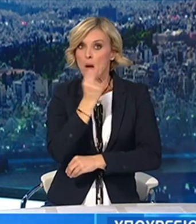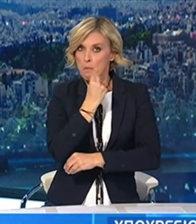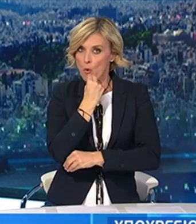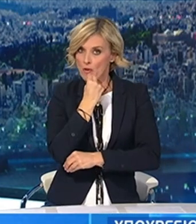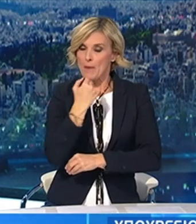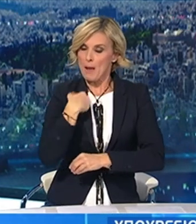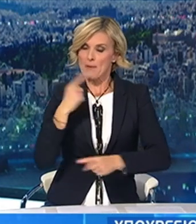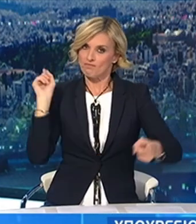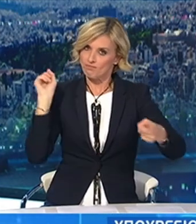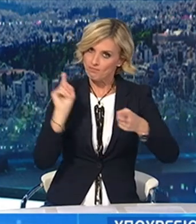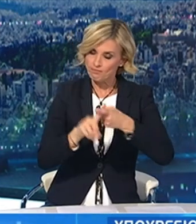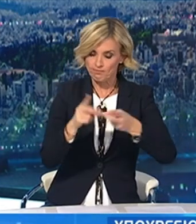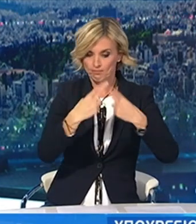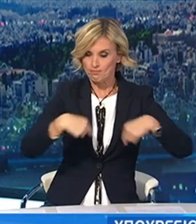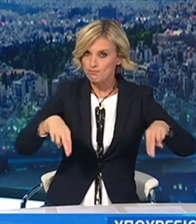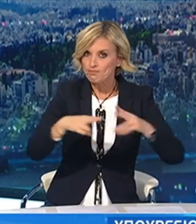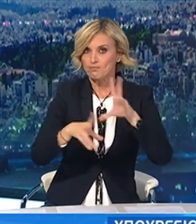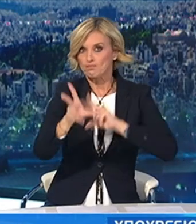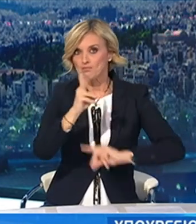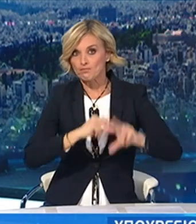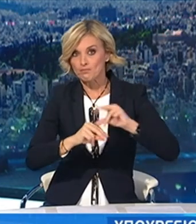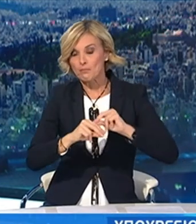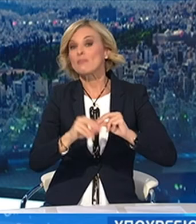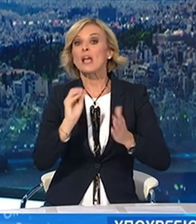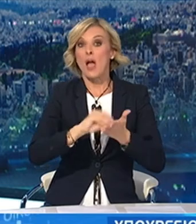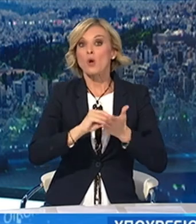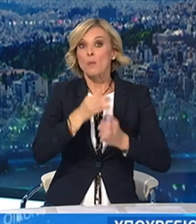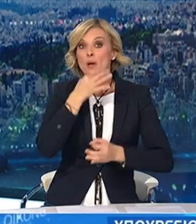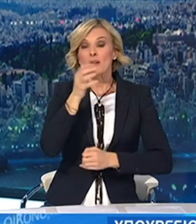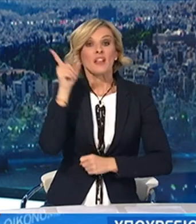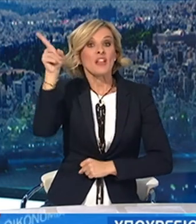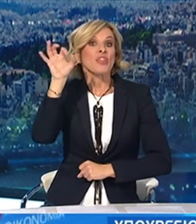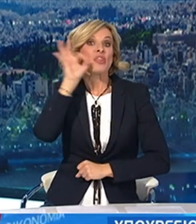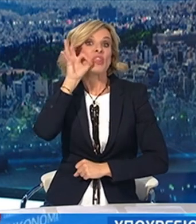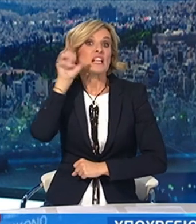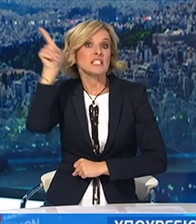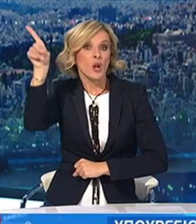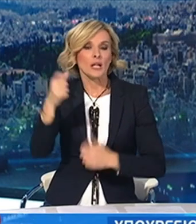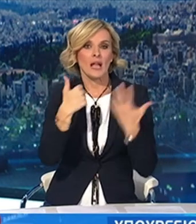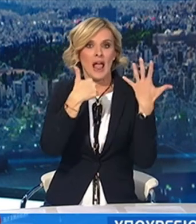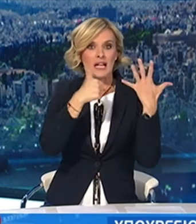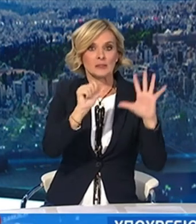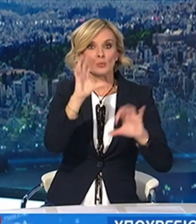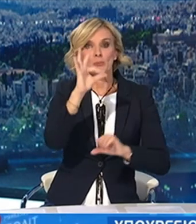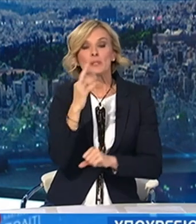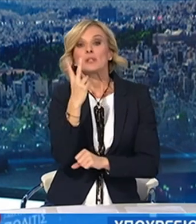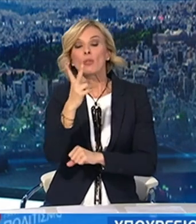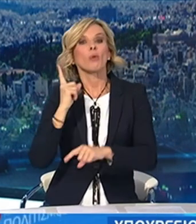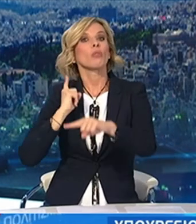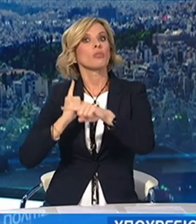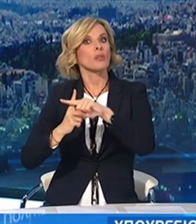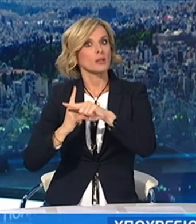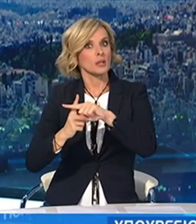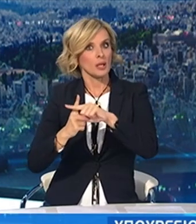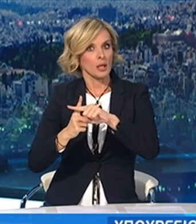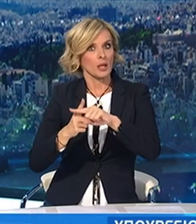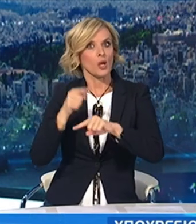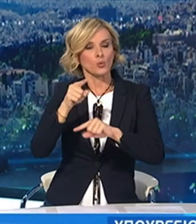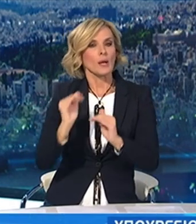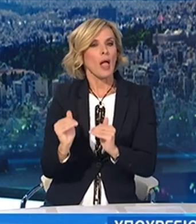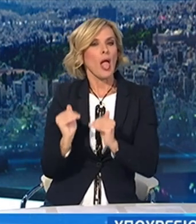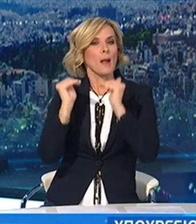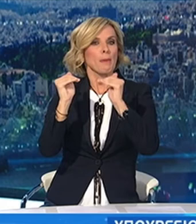αξίζει να σημειωθεί η Θεσσαλονίκη με 652 πλέον ενεργά κρούσματα βρίστε σε επίπεδο 2